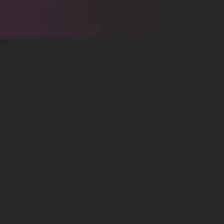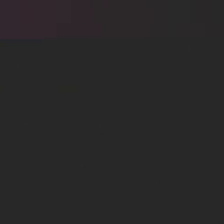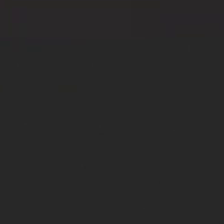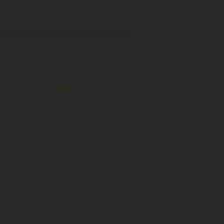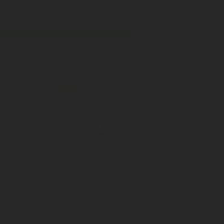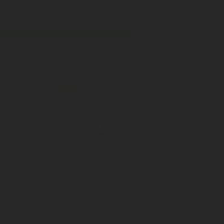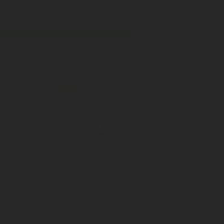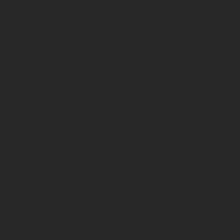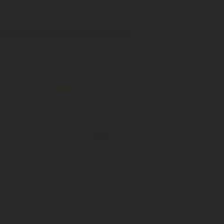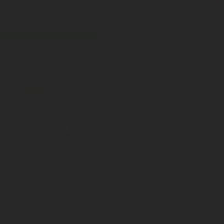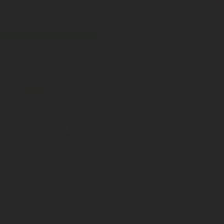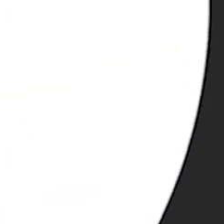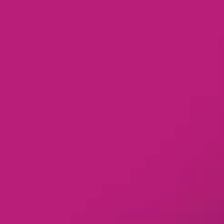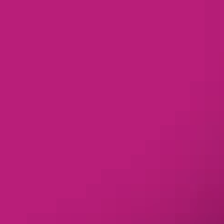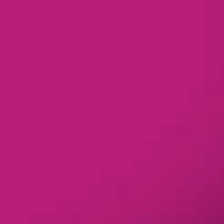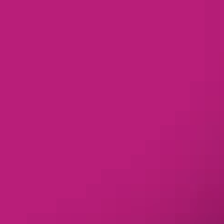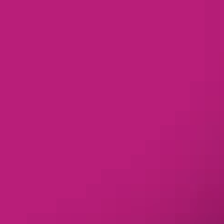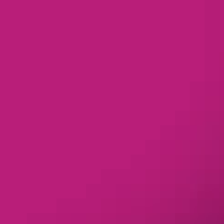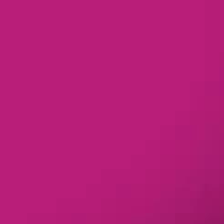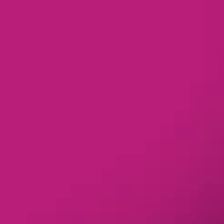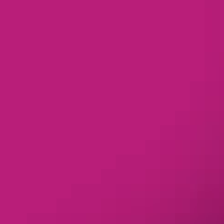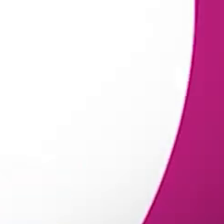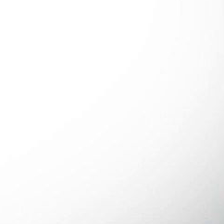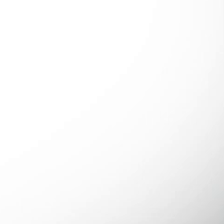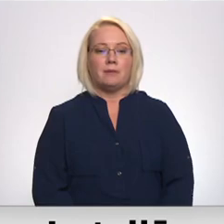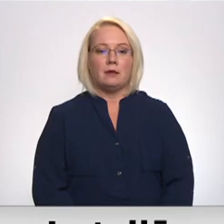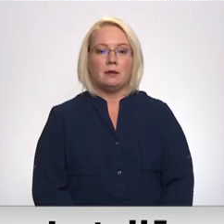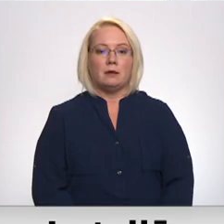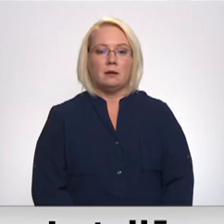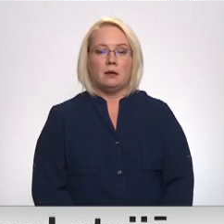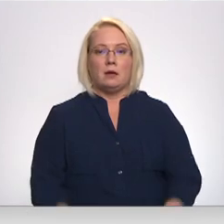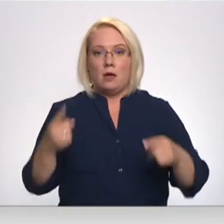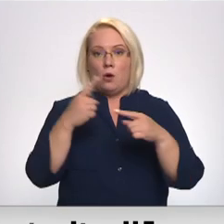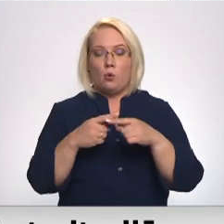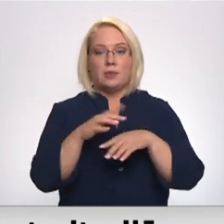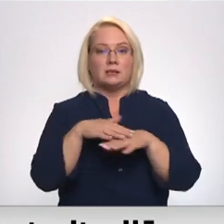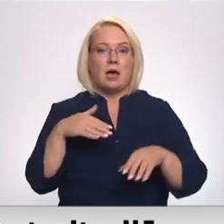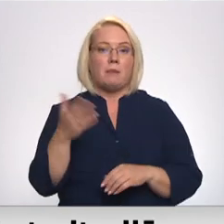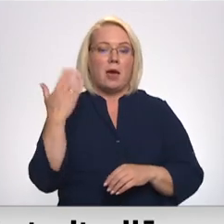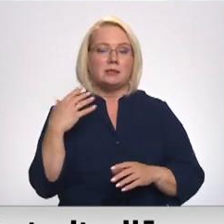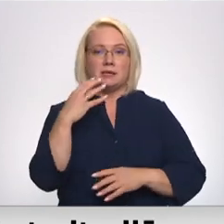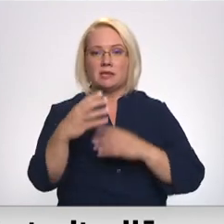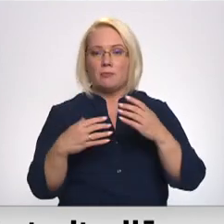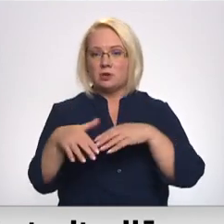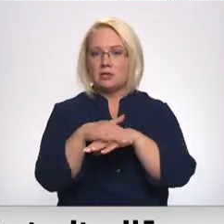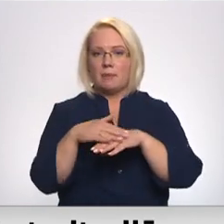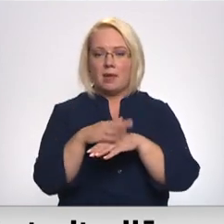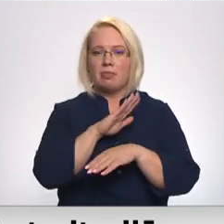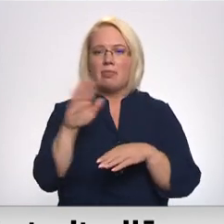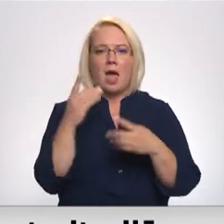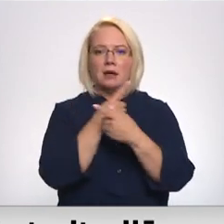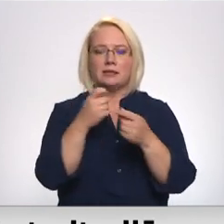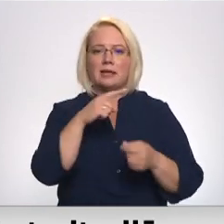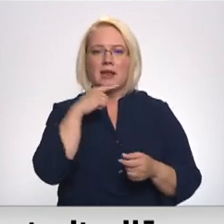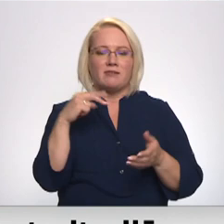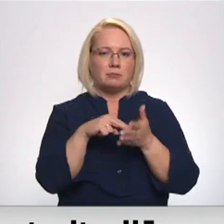Re! Viss ēters ir te! Un saimā aicina startotisko sabiedrību un neatzīt Krievijas